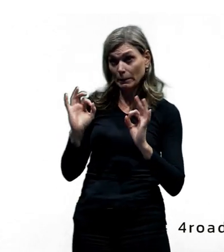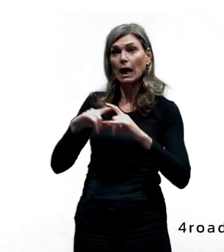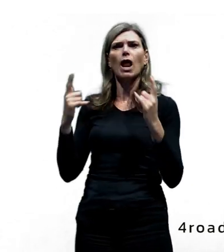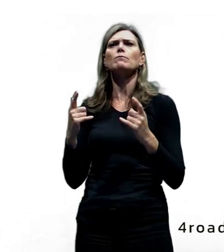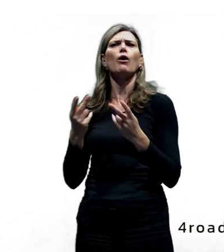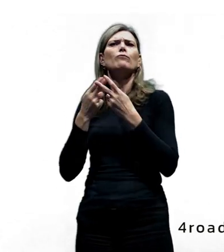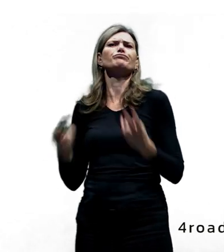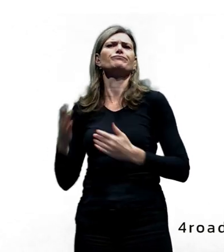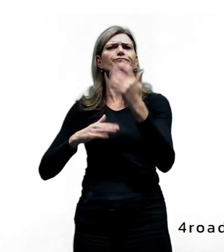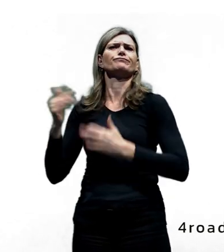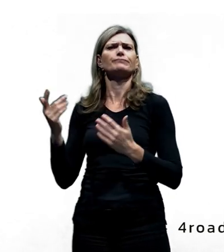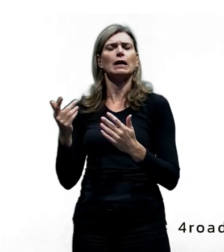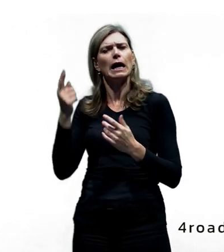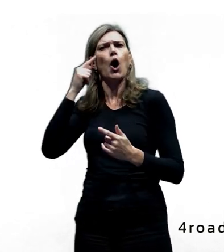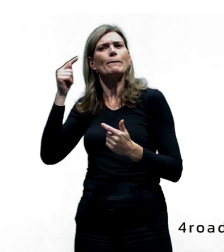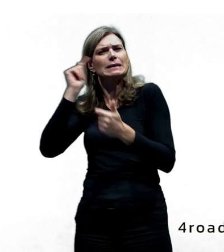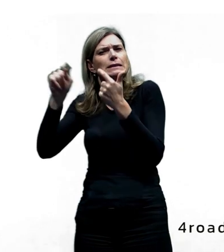v těch komunikacích,